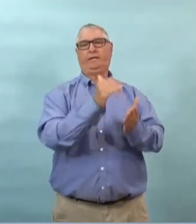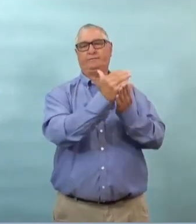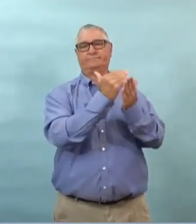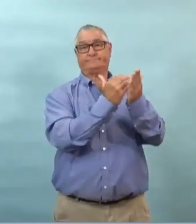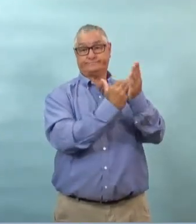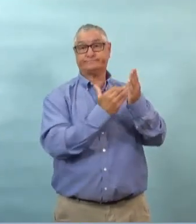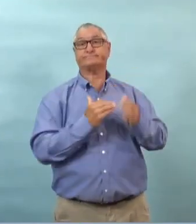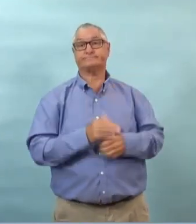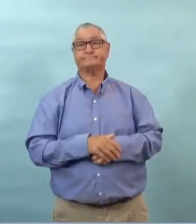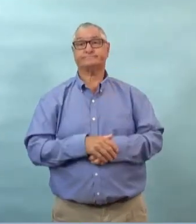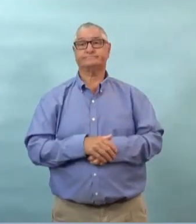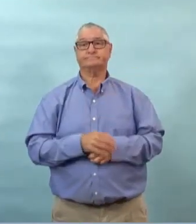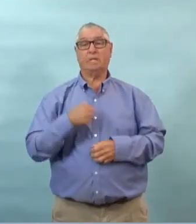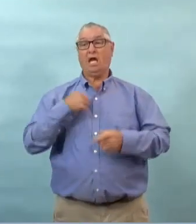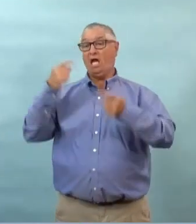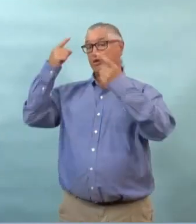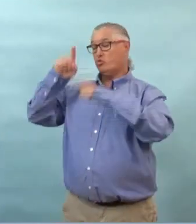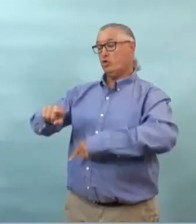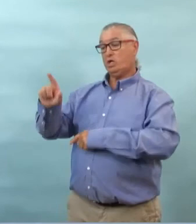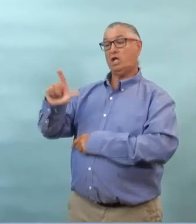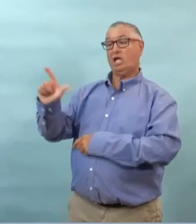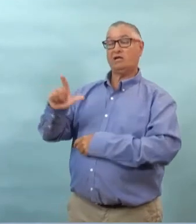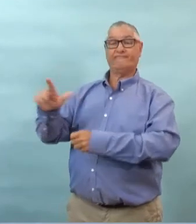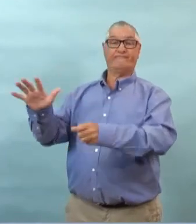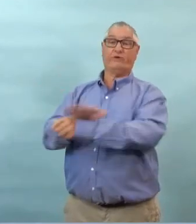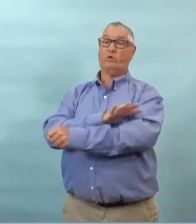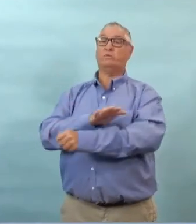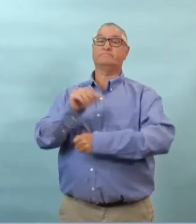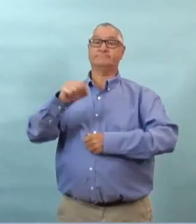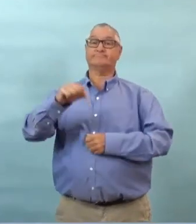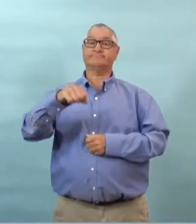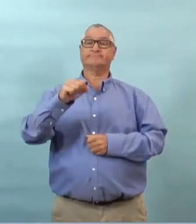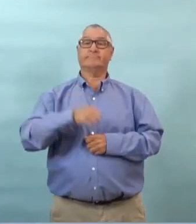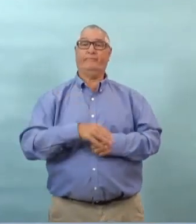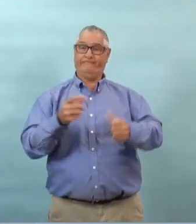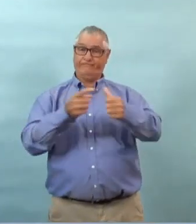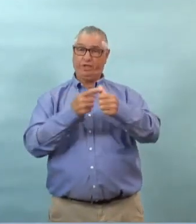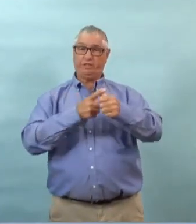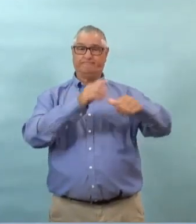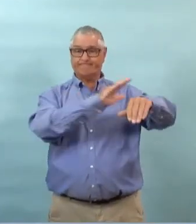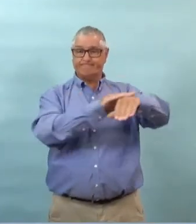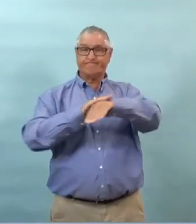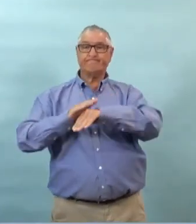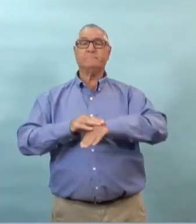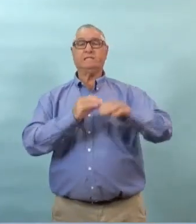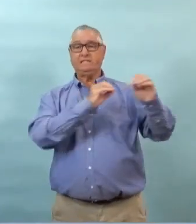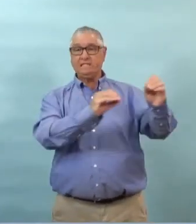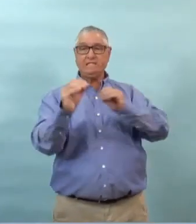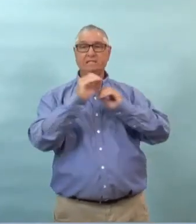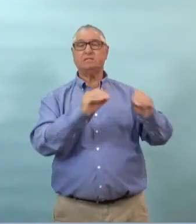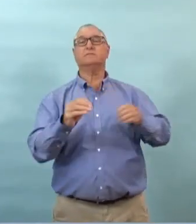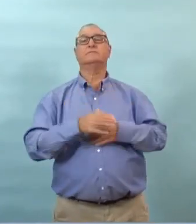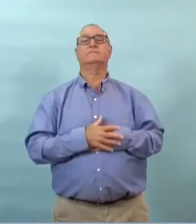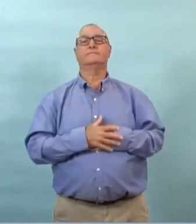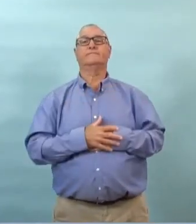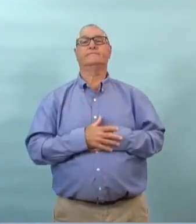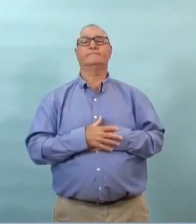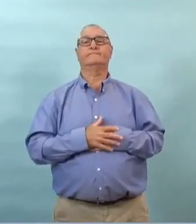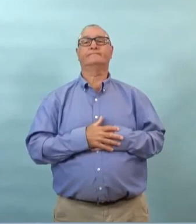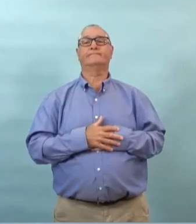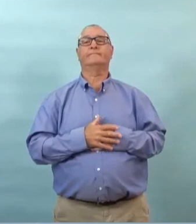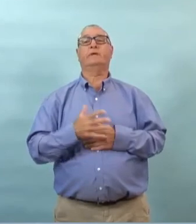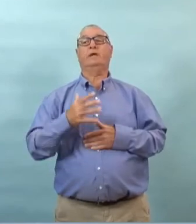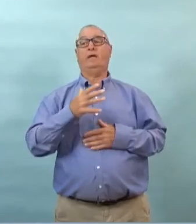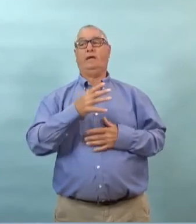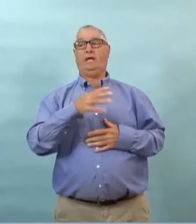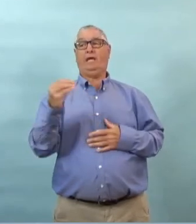veut c'est que les manitobains soient conscients de ce qui se passe on n'y arrivera pas et on n'arrivera pas à obtenir de bons résultats si on